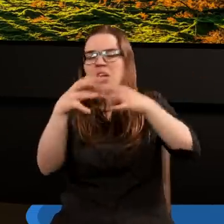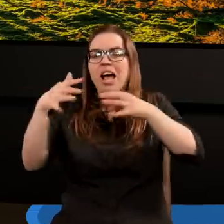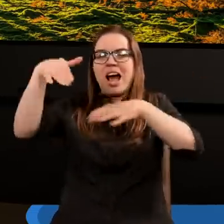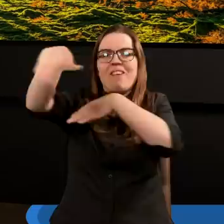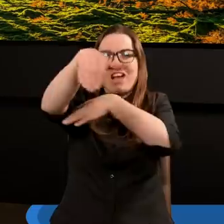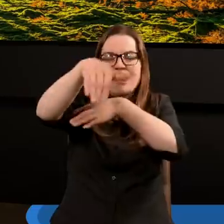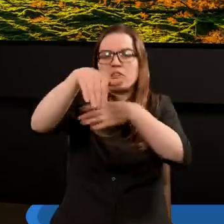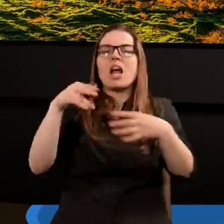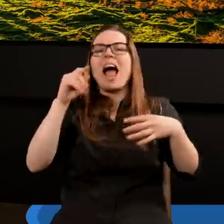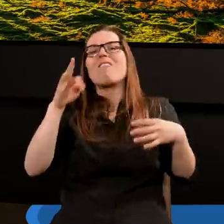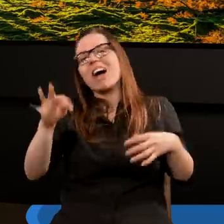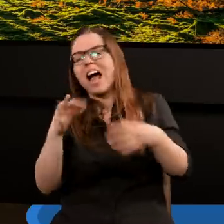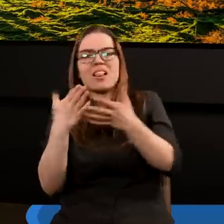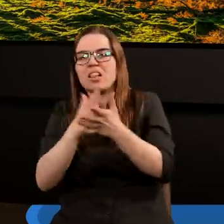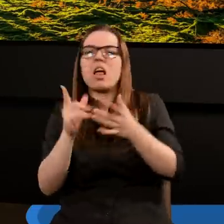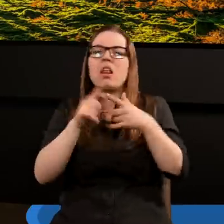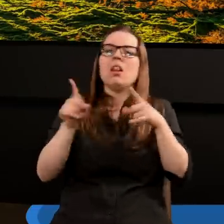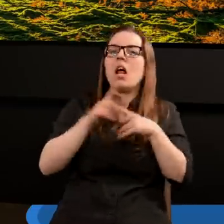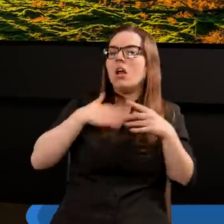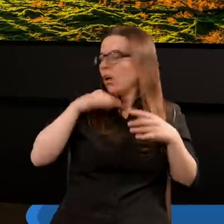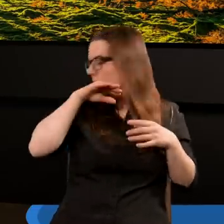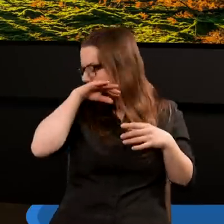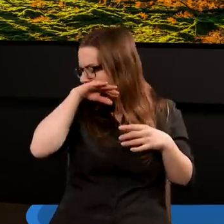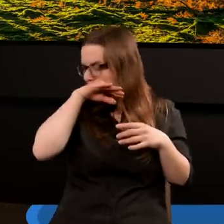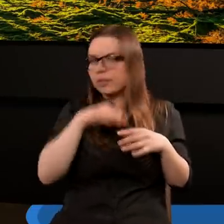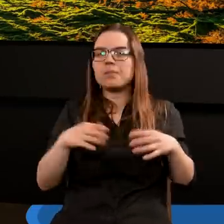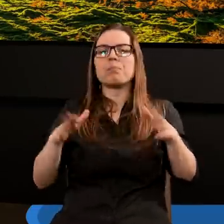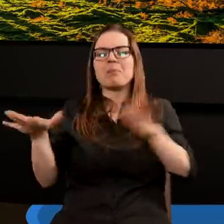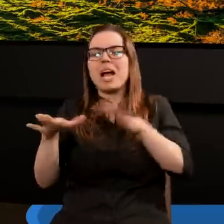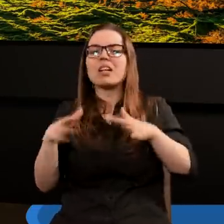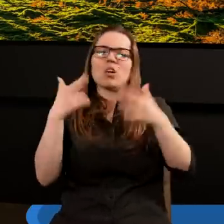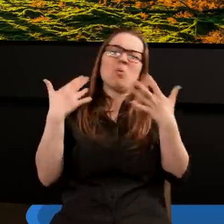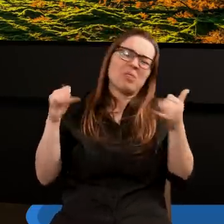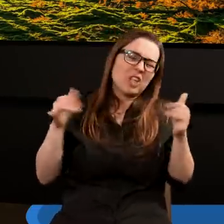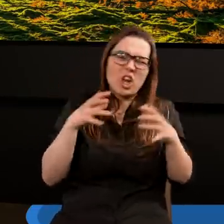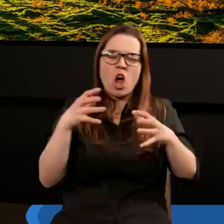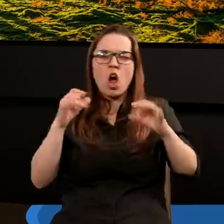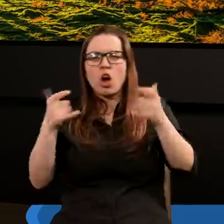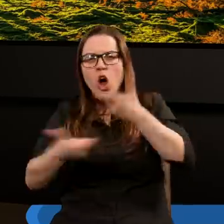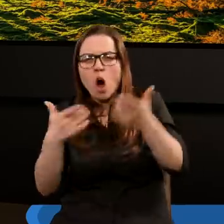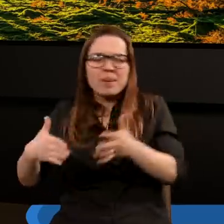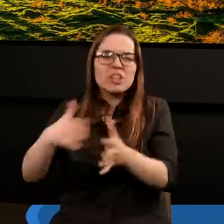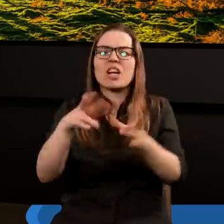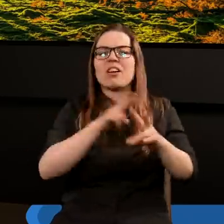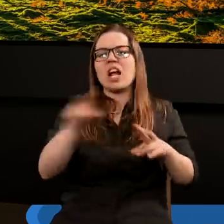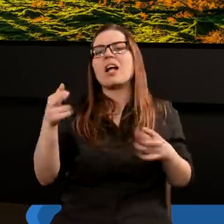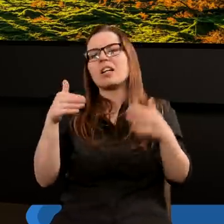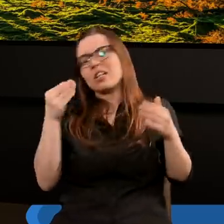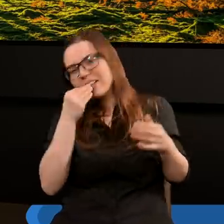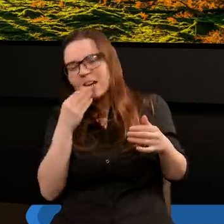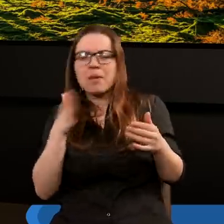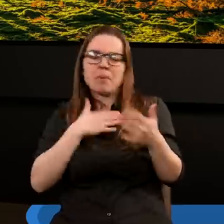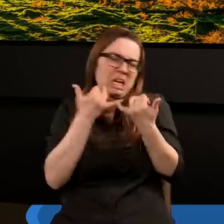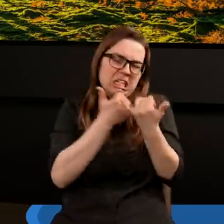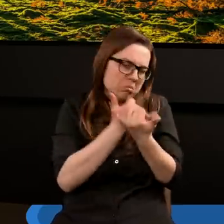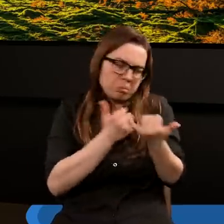tylko przepływała rzeka Eufrat, ale mieli miejsce, gdzie mogli sobie pola obsiewać, więc byli niezależni, bo mieli jedzenie